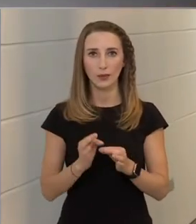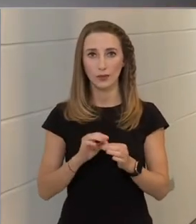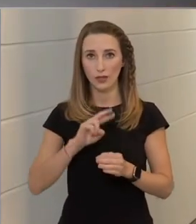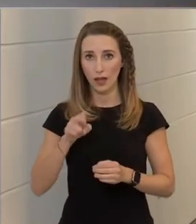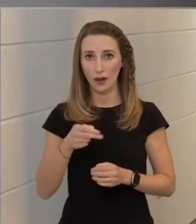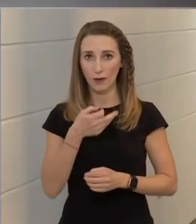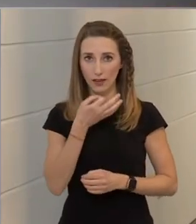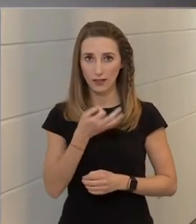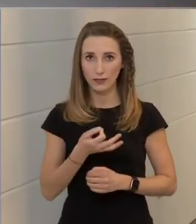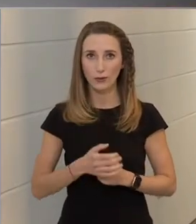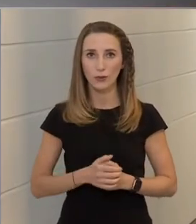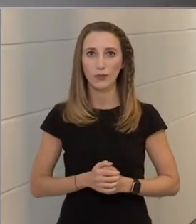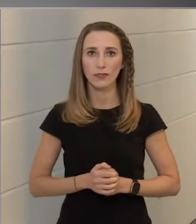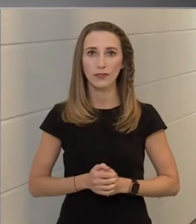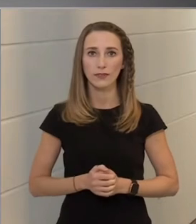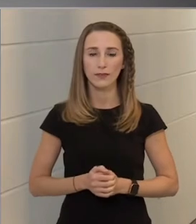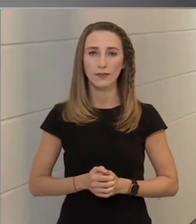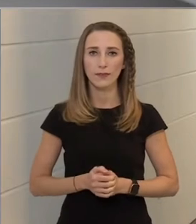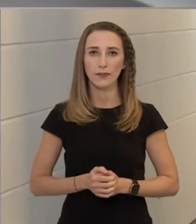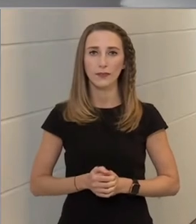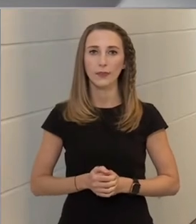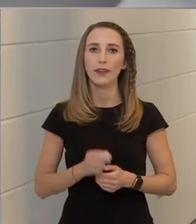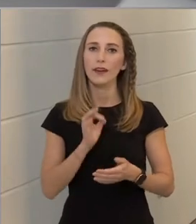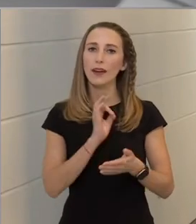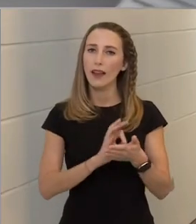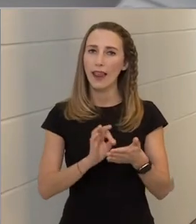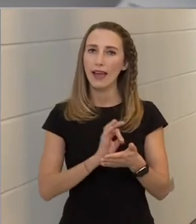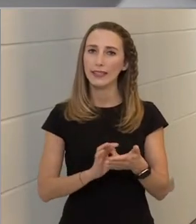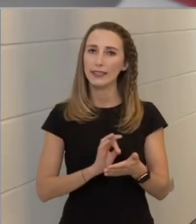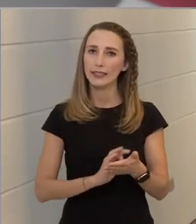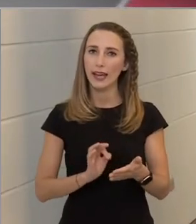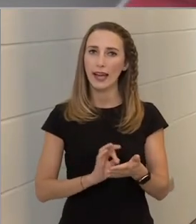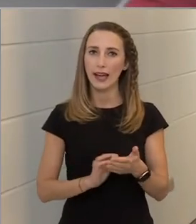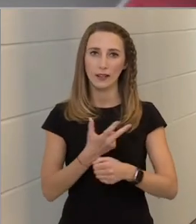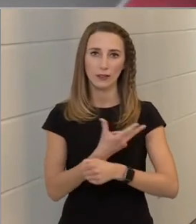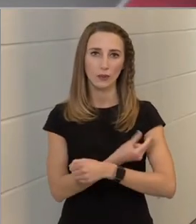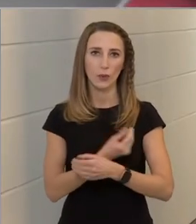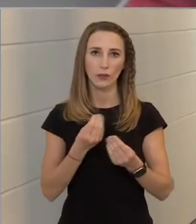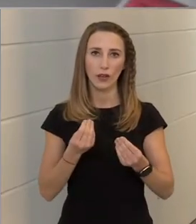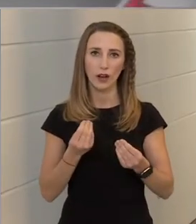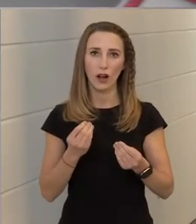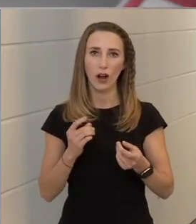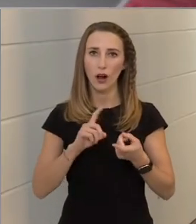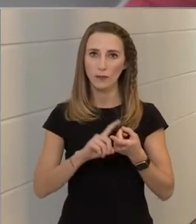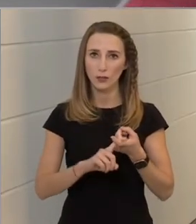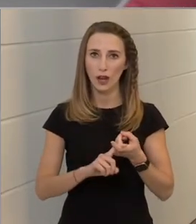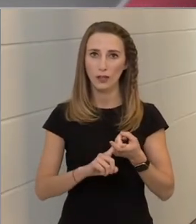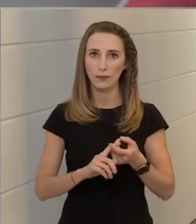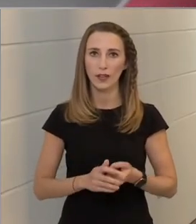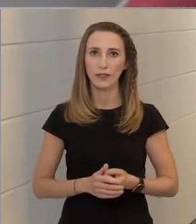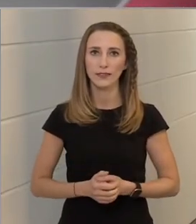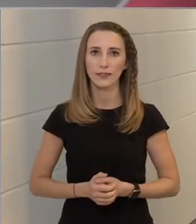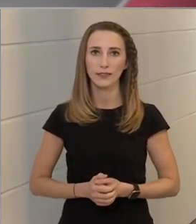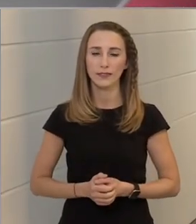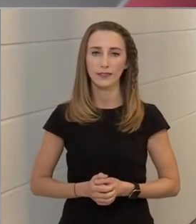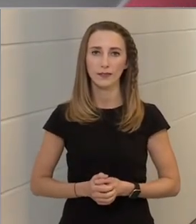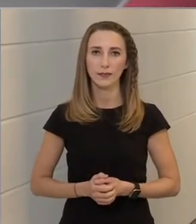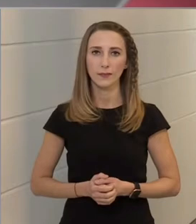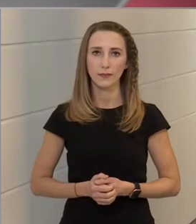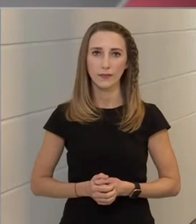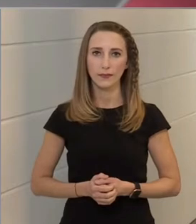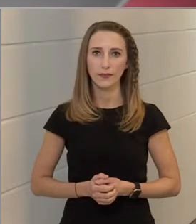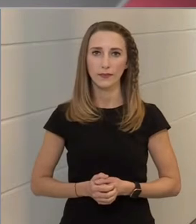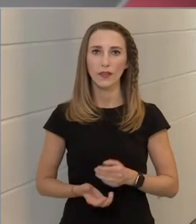arról van szó, hogy leírták ezzel az oltóanyaggal kapcsolatban, hogy a